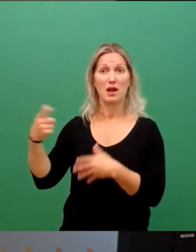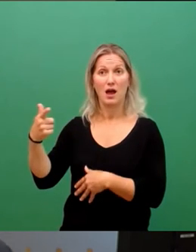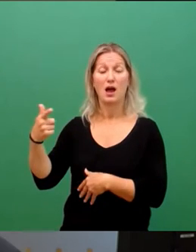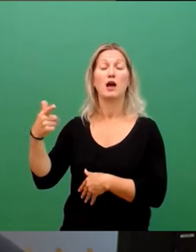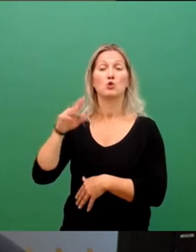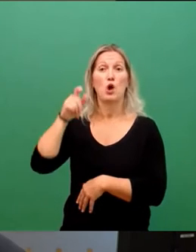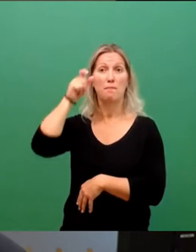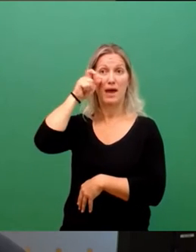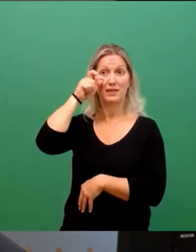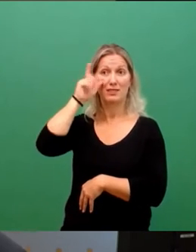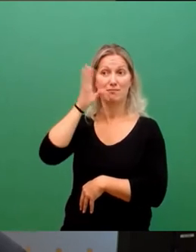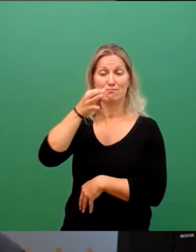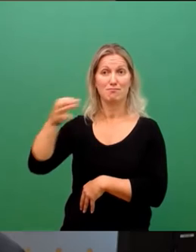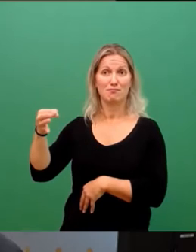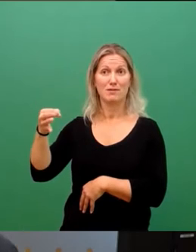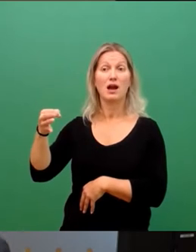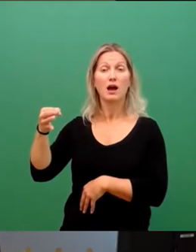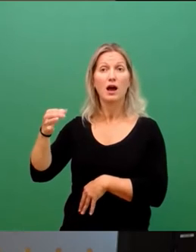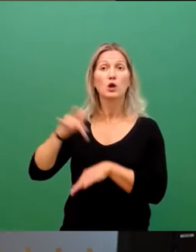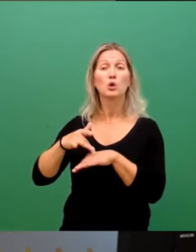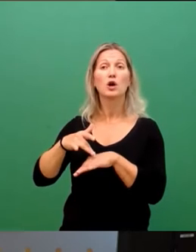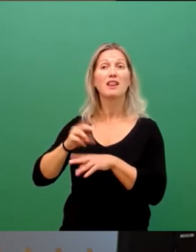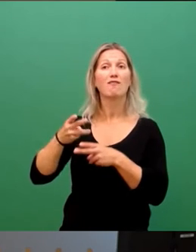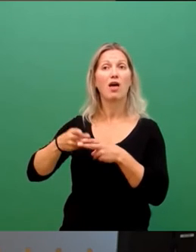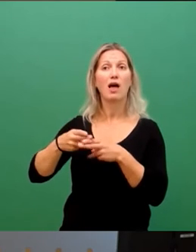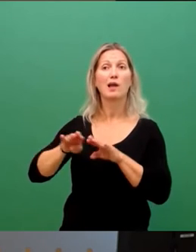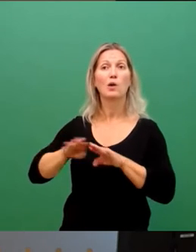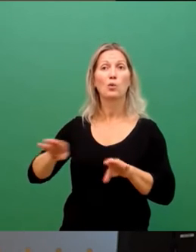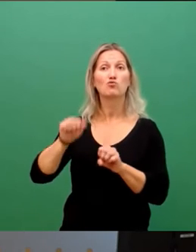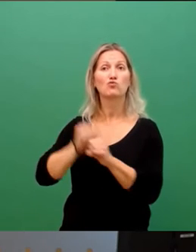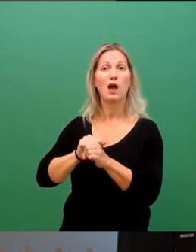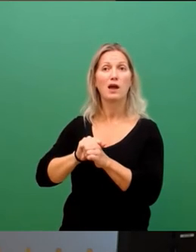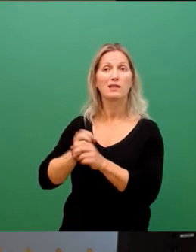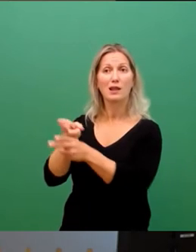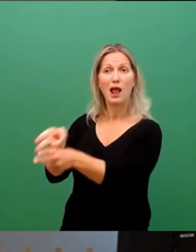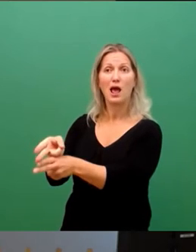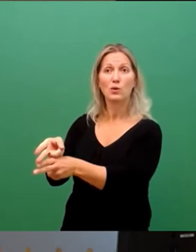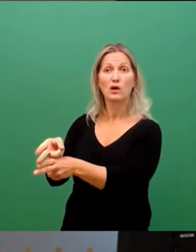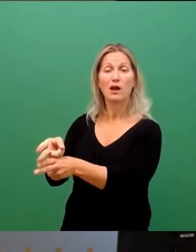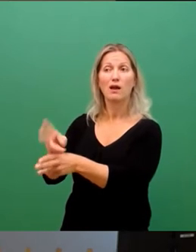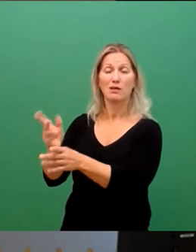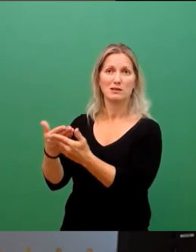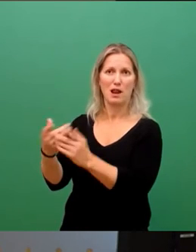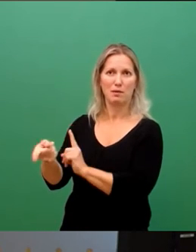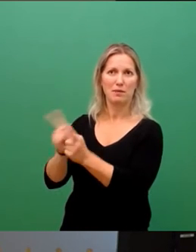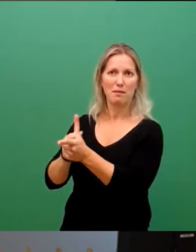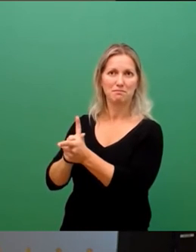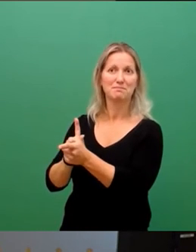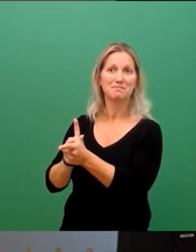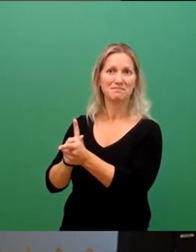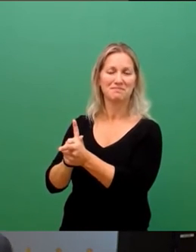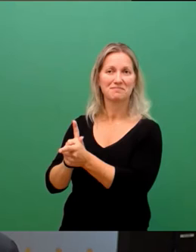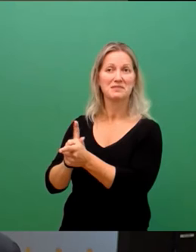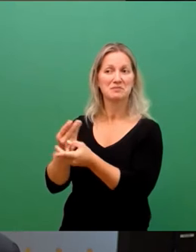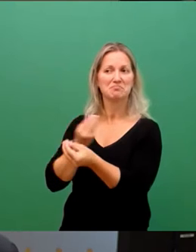Grundsteinlegung des Werkes für Intel und deswegen. war das ein großes Thema in unseren Gesprächen